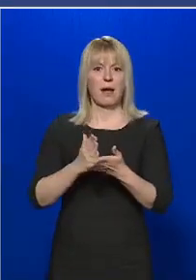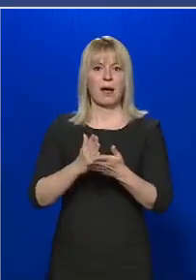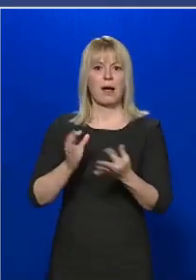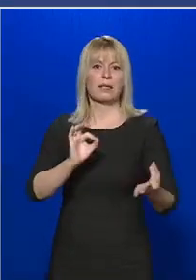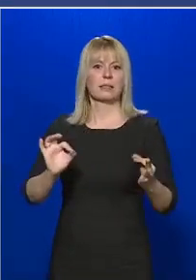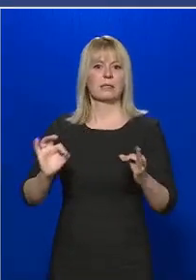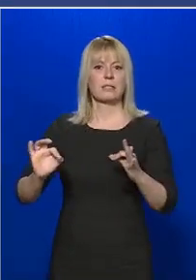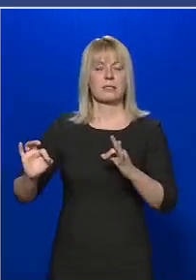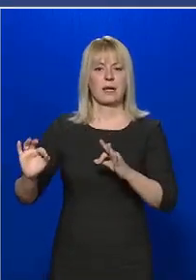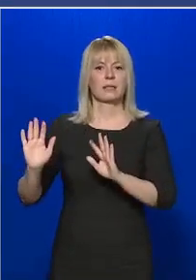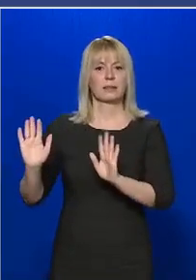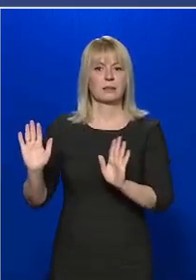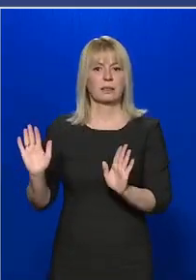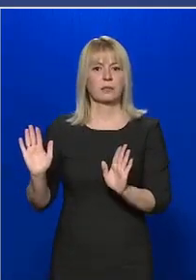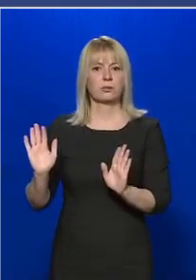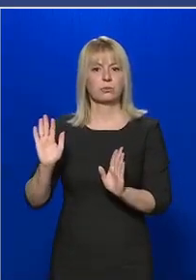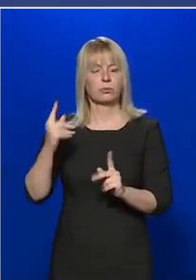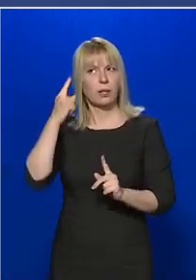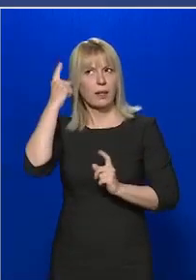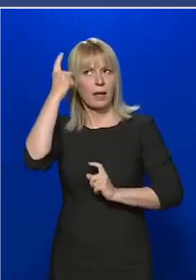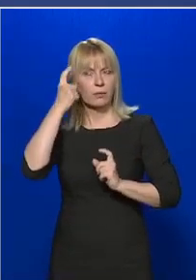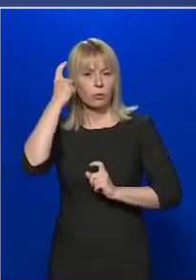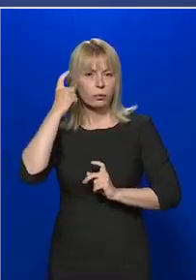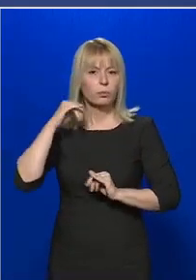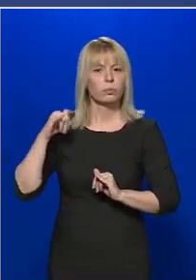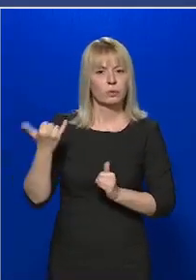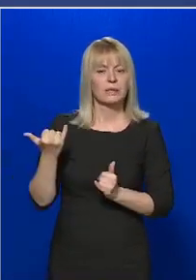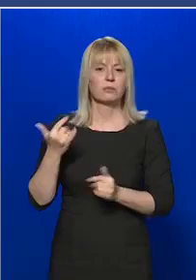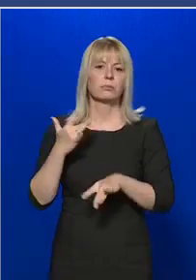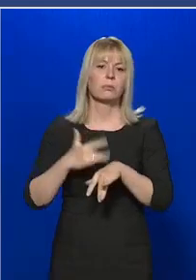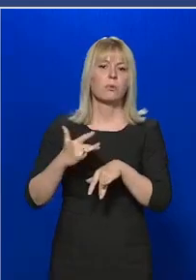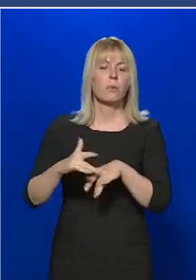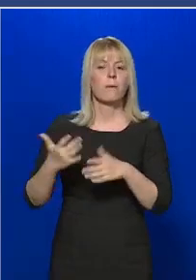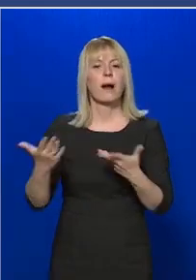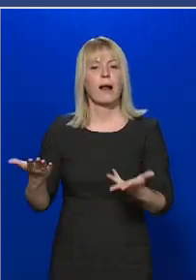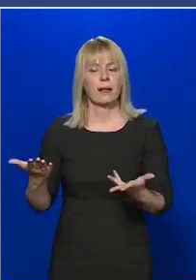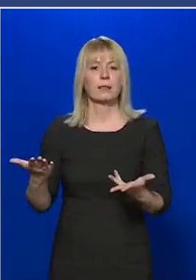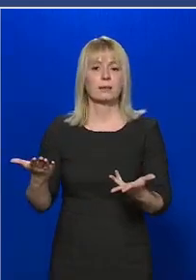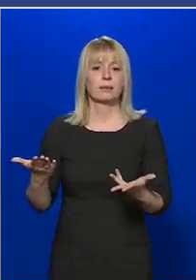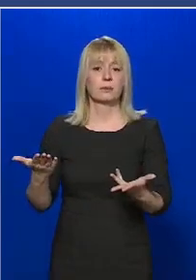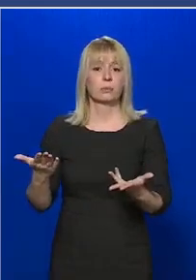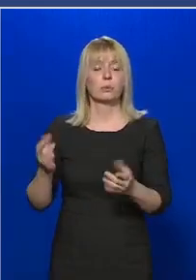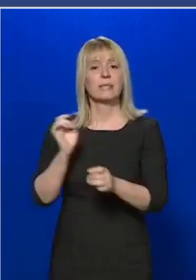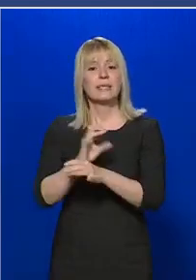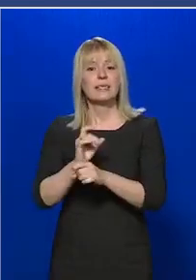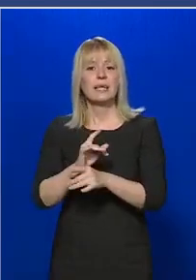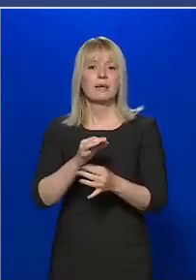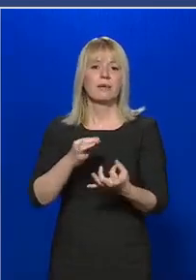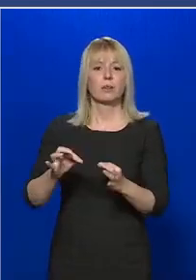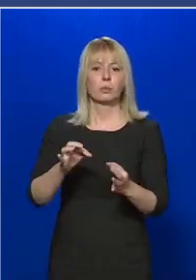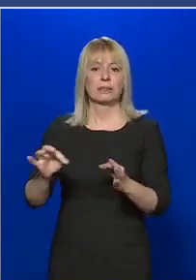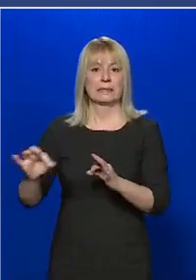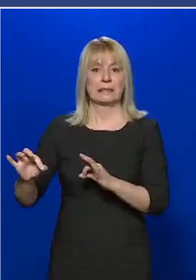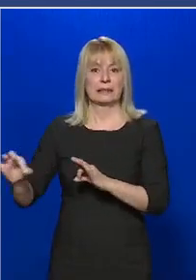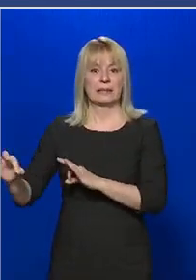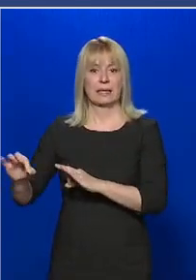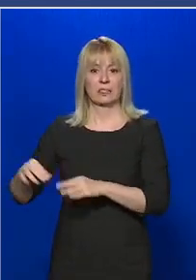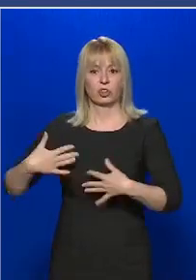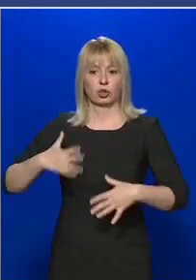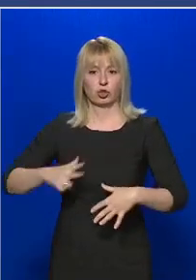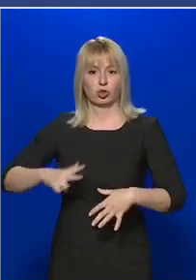intézkedéseinket átgondoltuk és próbáltuk a járványügyi intézkedéseket